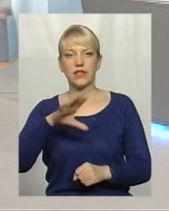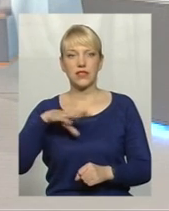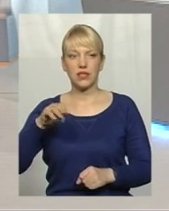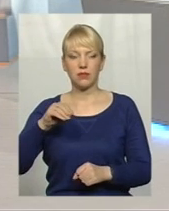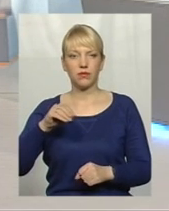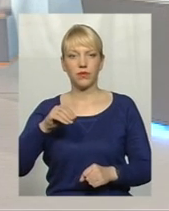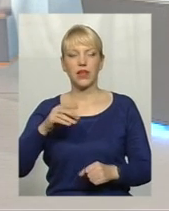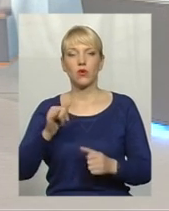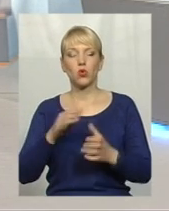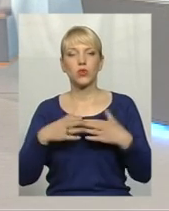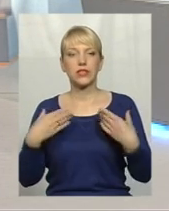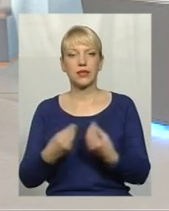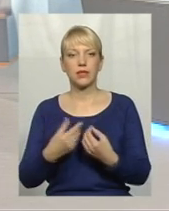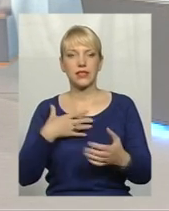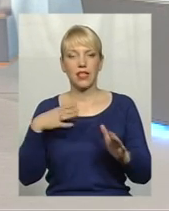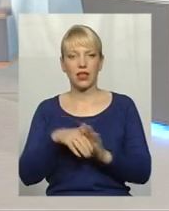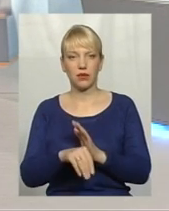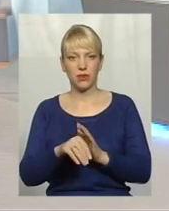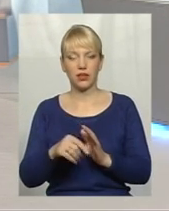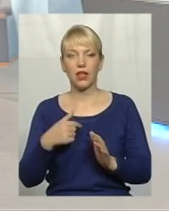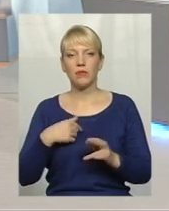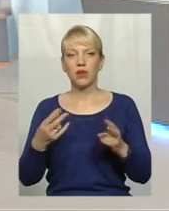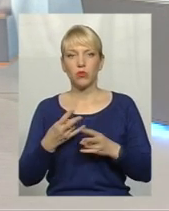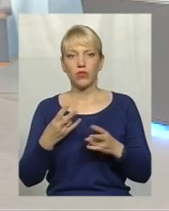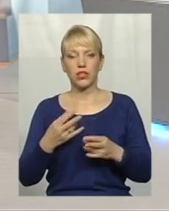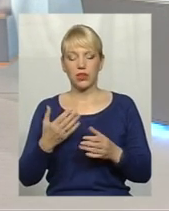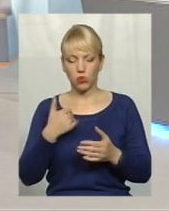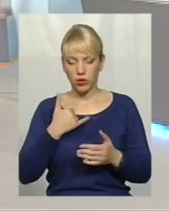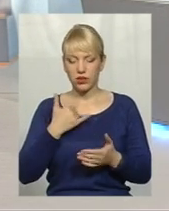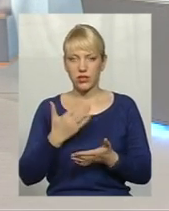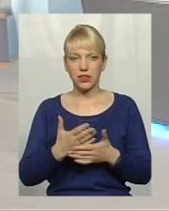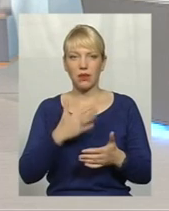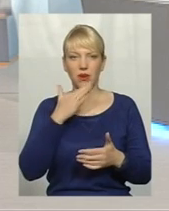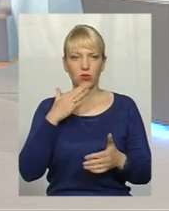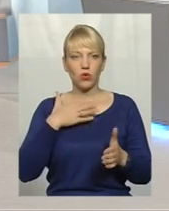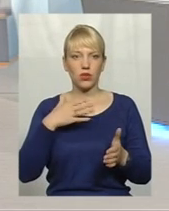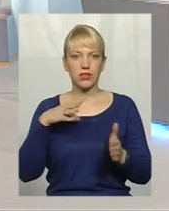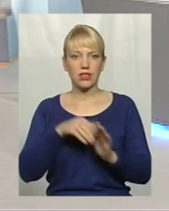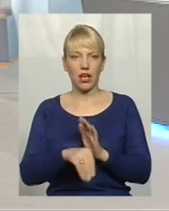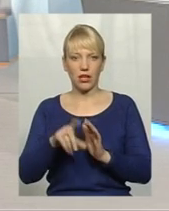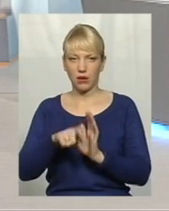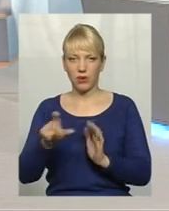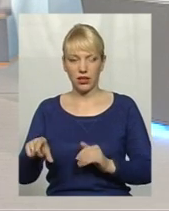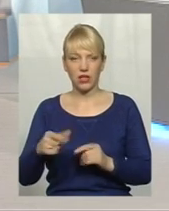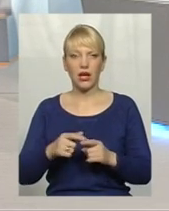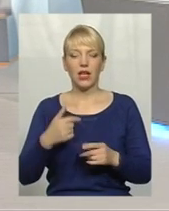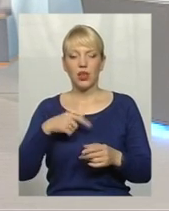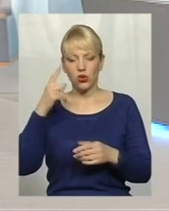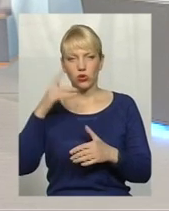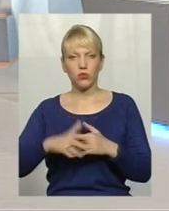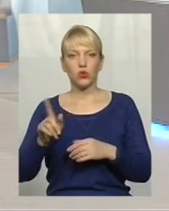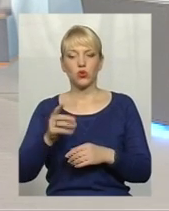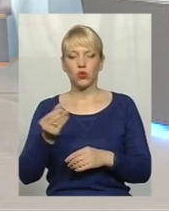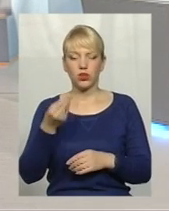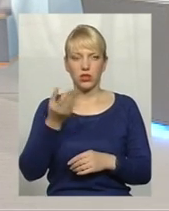Загиблих. Ми маємо загиблих в місті. Ми маємо по підрозділах загиблих. Понятно, що кошти видаються там.